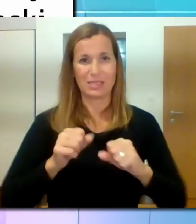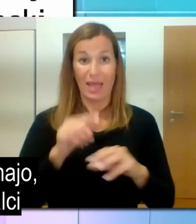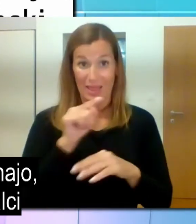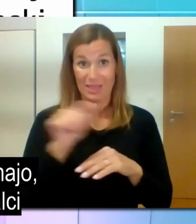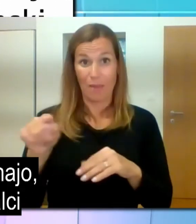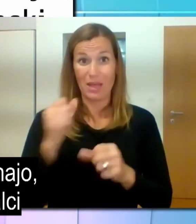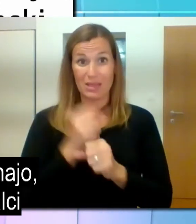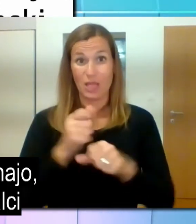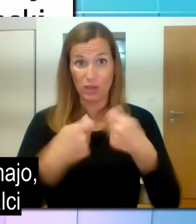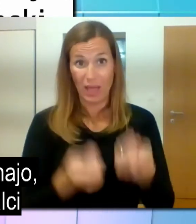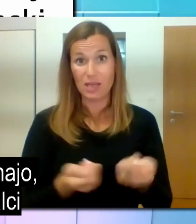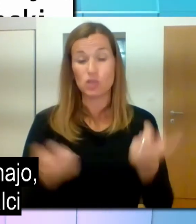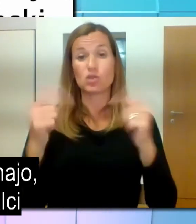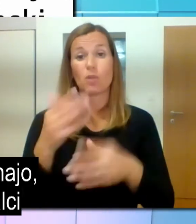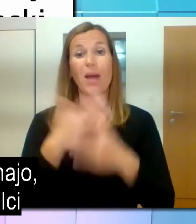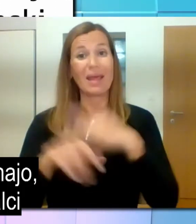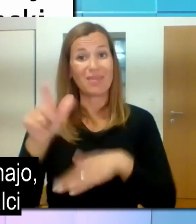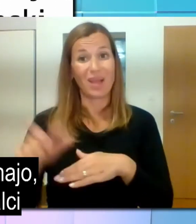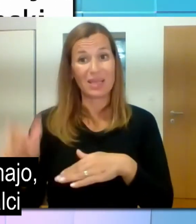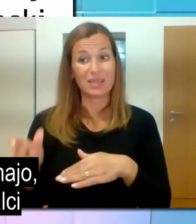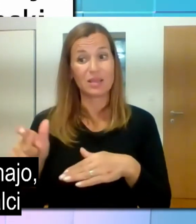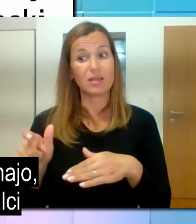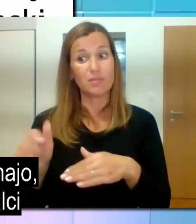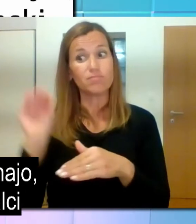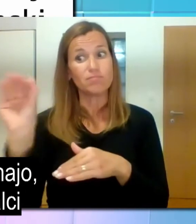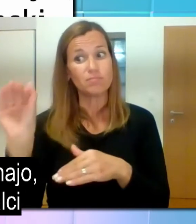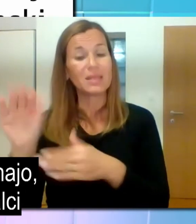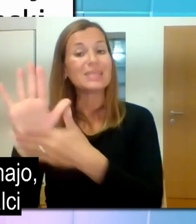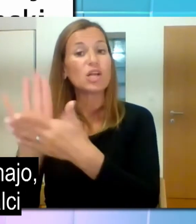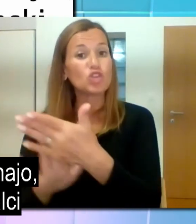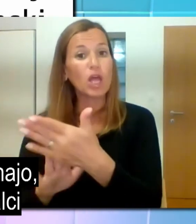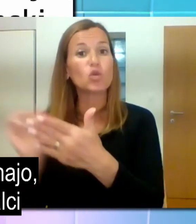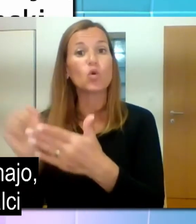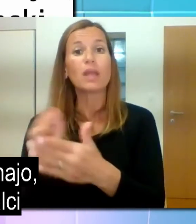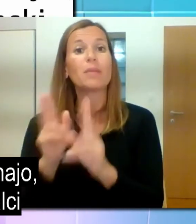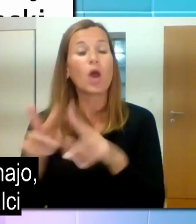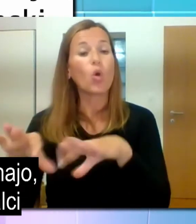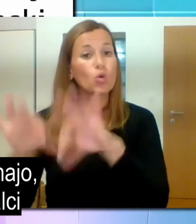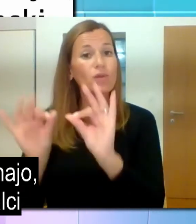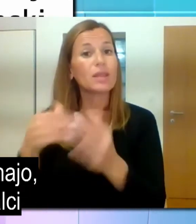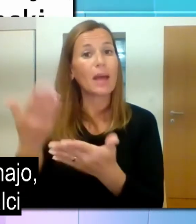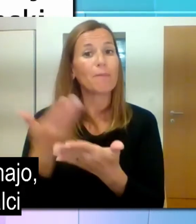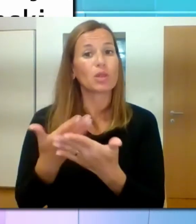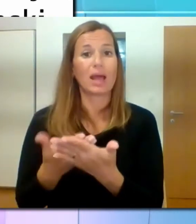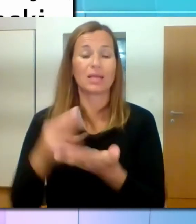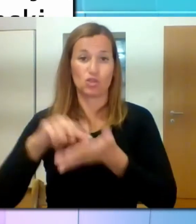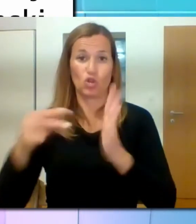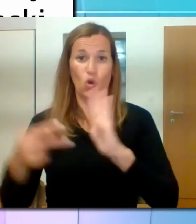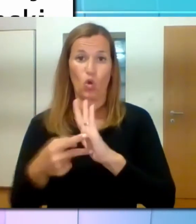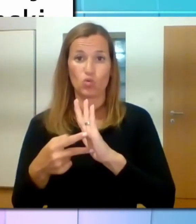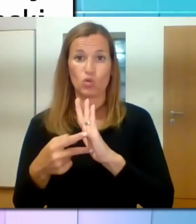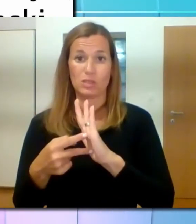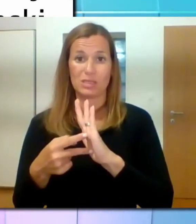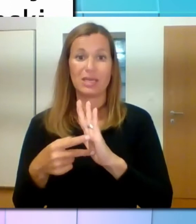strokovnosti, z katero razpolaganje, jo imajo, da so pa invalidi oziroma delodajalce za